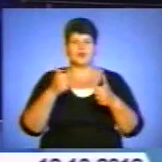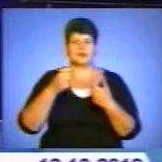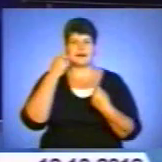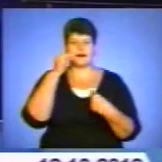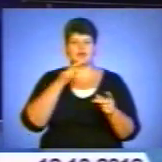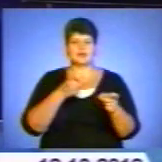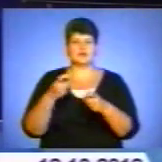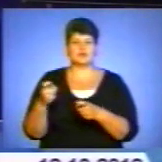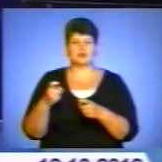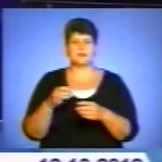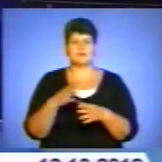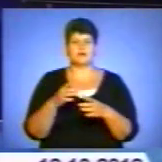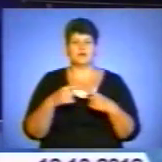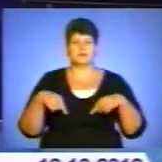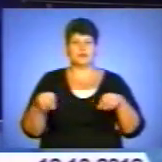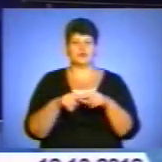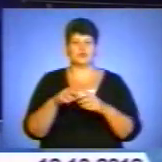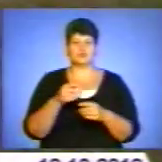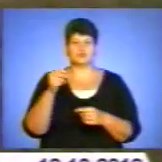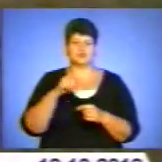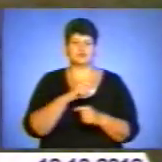артилерійську батарею Збройних сил України.